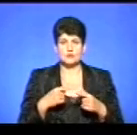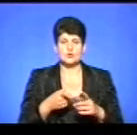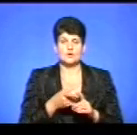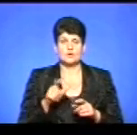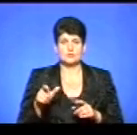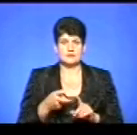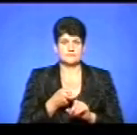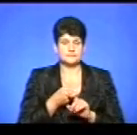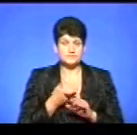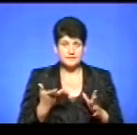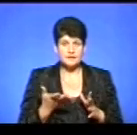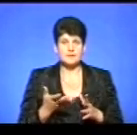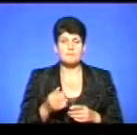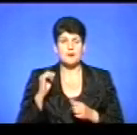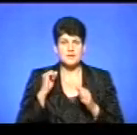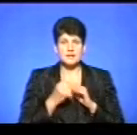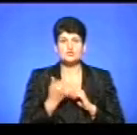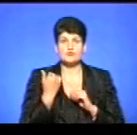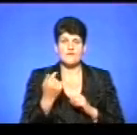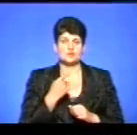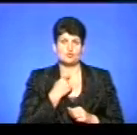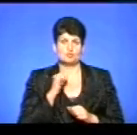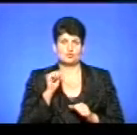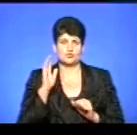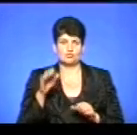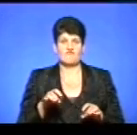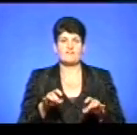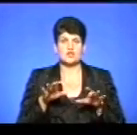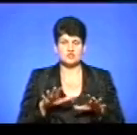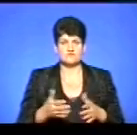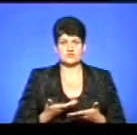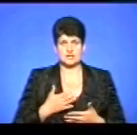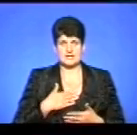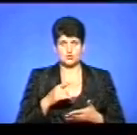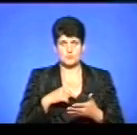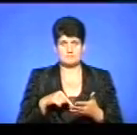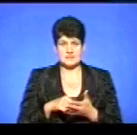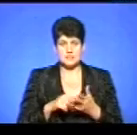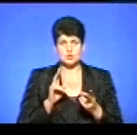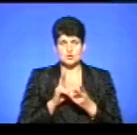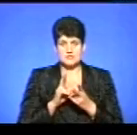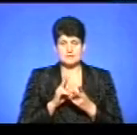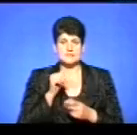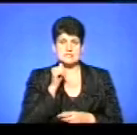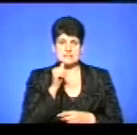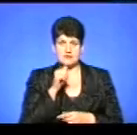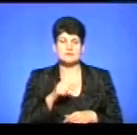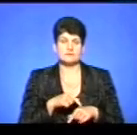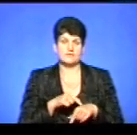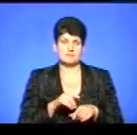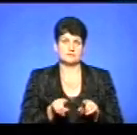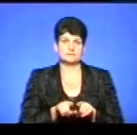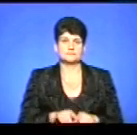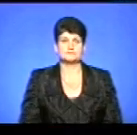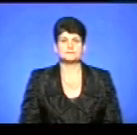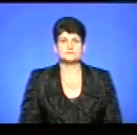масової інформації. Пам'ятайте, що саме ваш голос може бути вирішальним у житті нашого міста. Зустрінемося з вами завтра у тій же порі. До